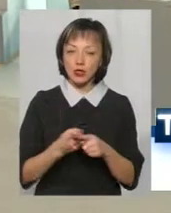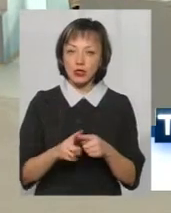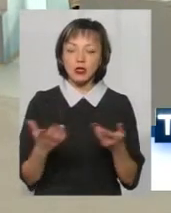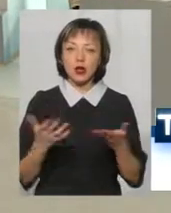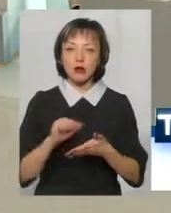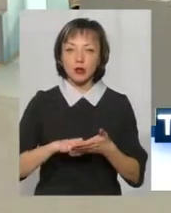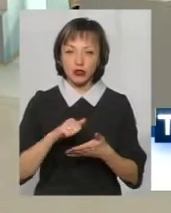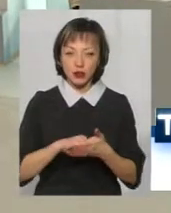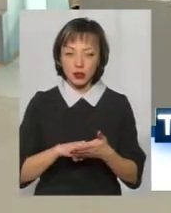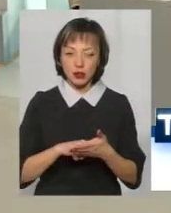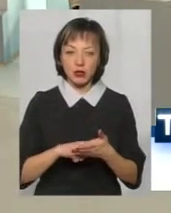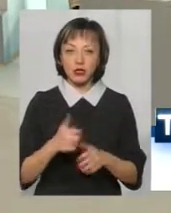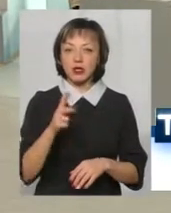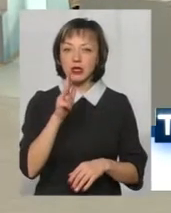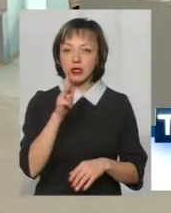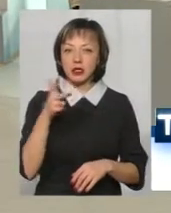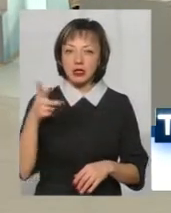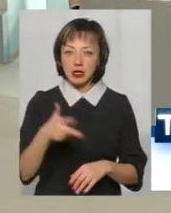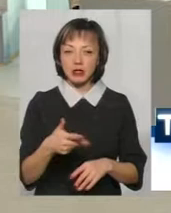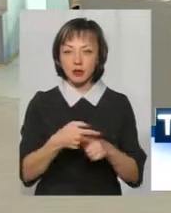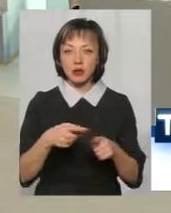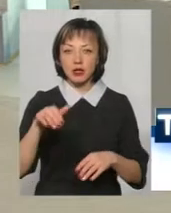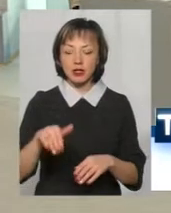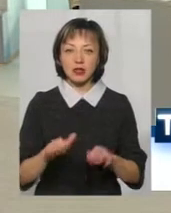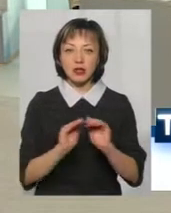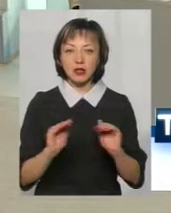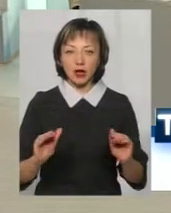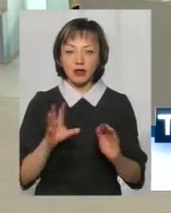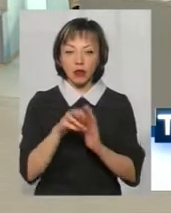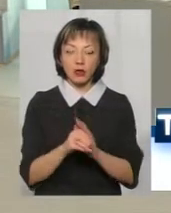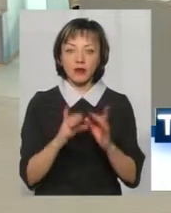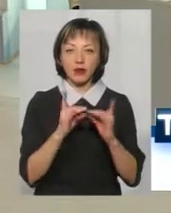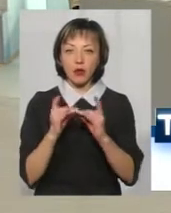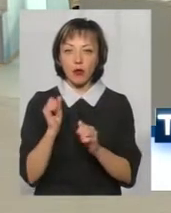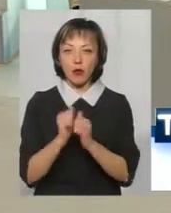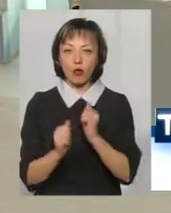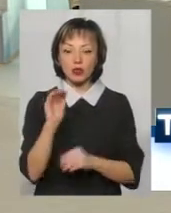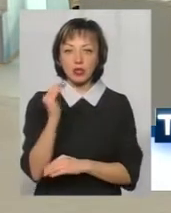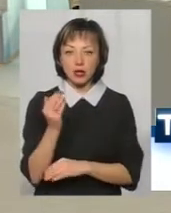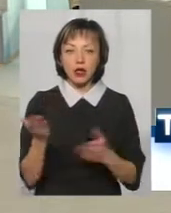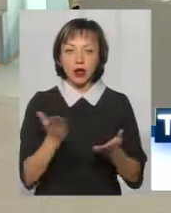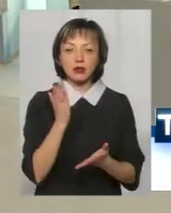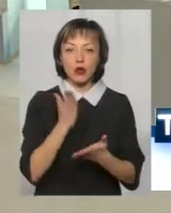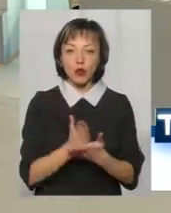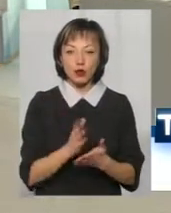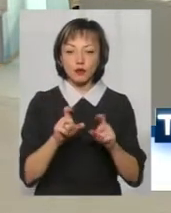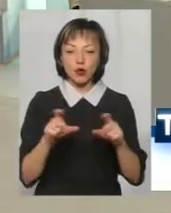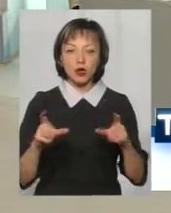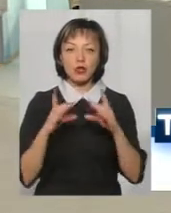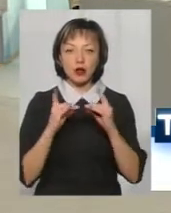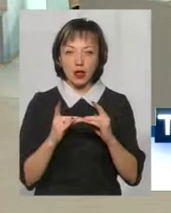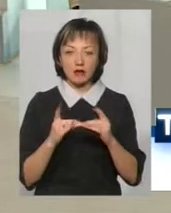яких причин 3,5 тисячі дітей знаходяться в інтернаті. Тобто по кожній дитині, яка знаходиться в школі